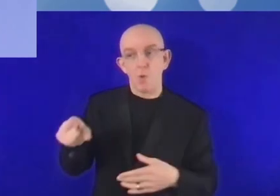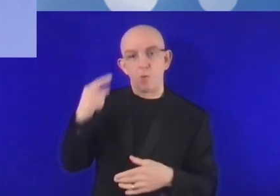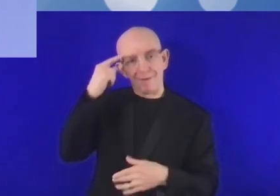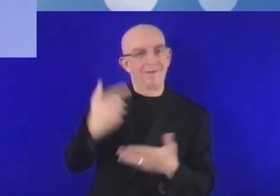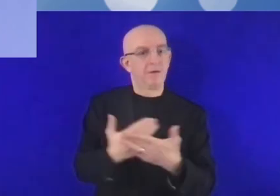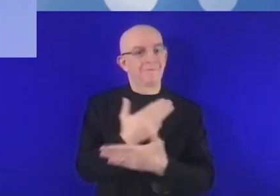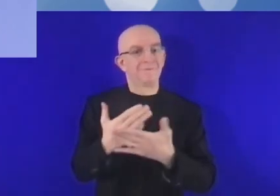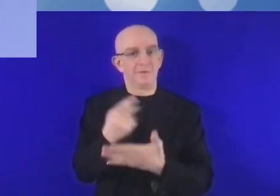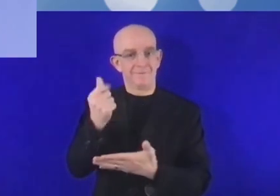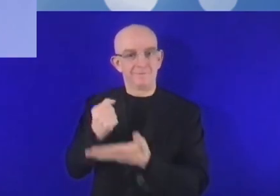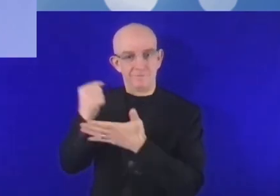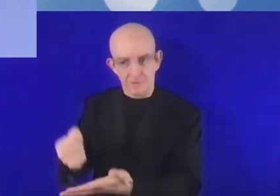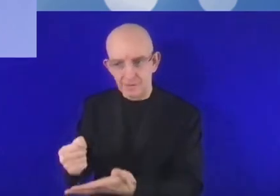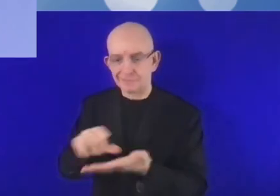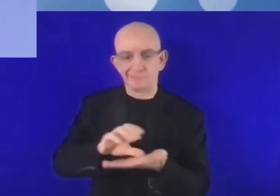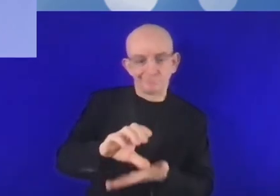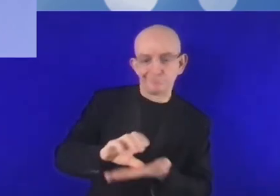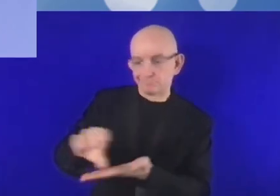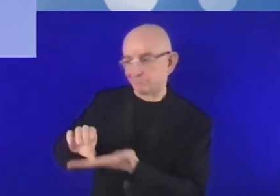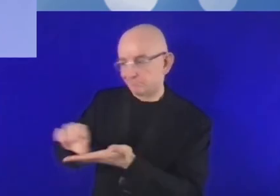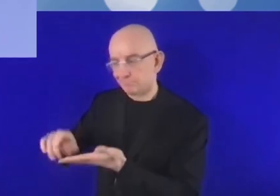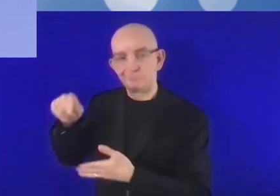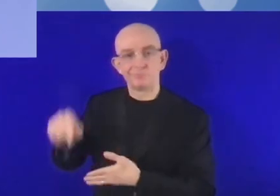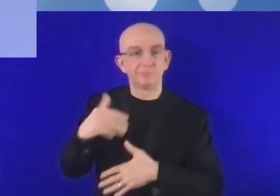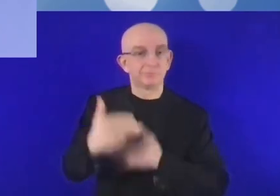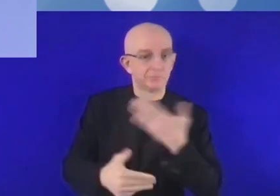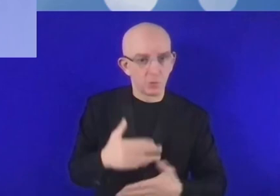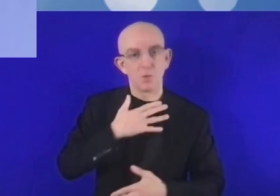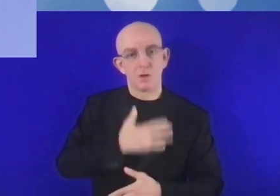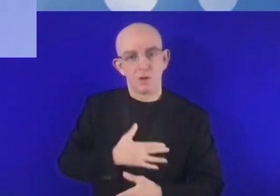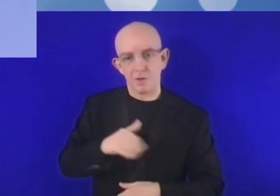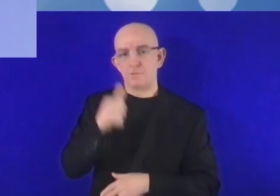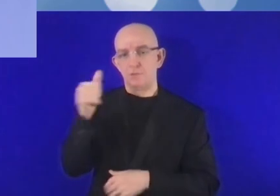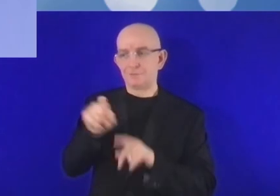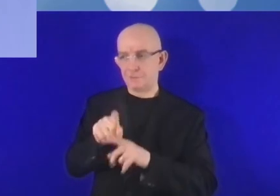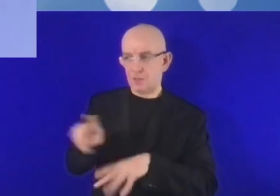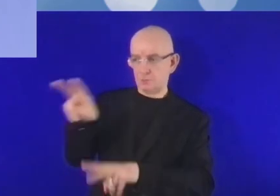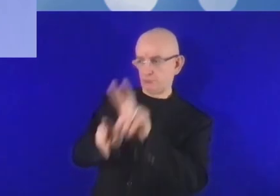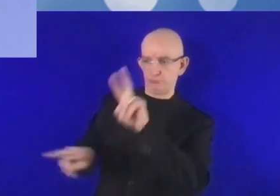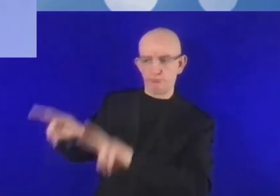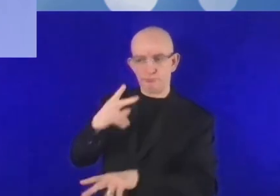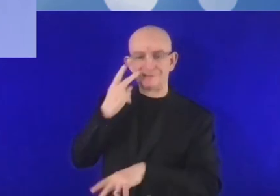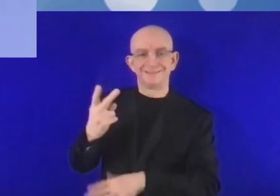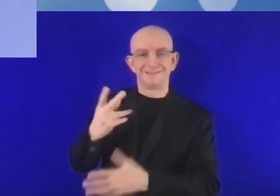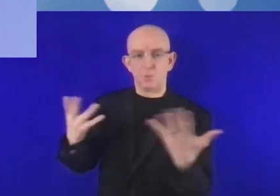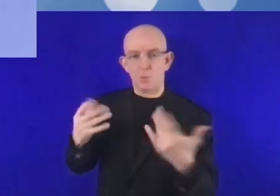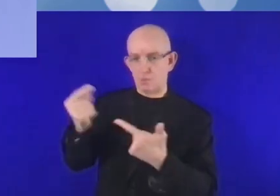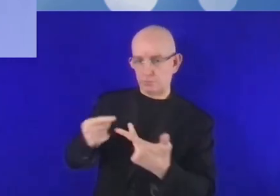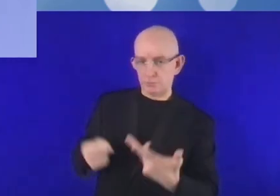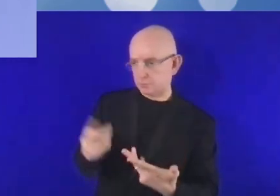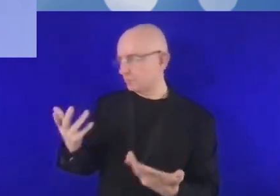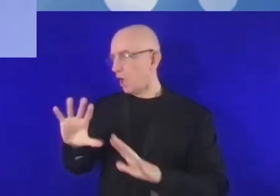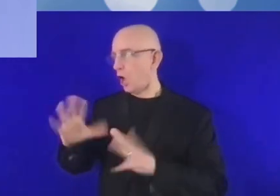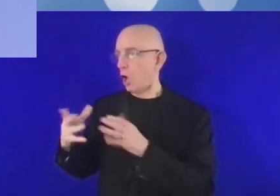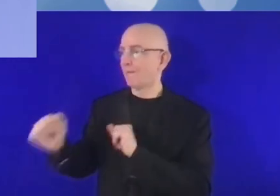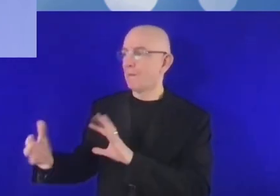Il faut trouver des outils, des innovations aussi au niveau administratif. Un fonds d'innovation peut-être, un fonds d'innovation